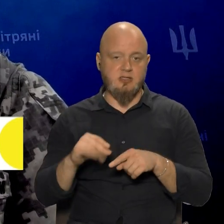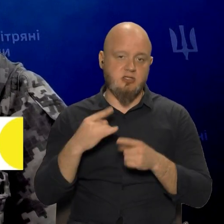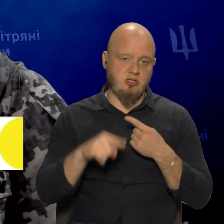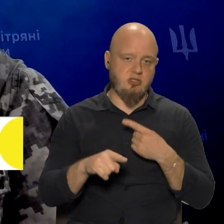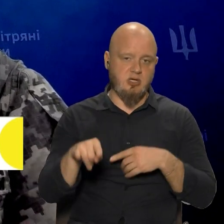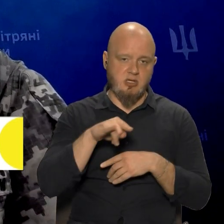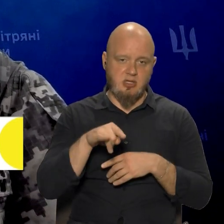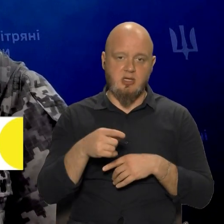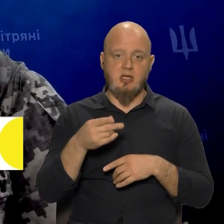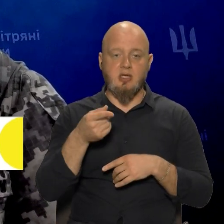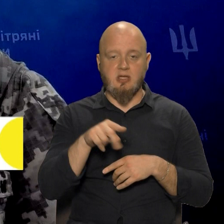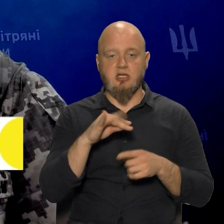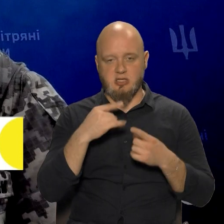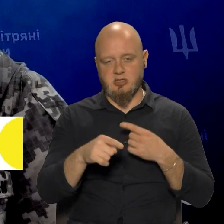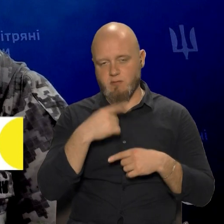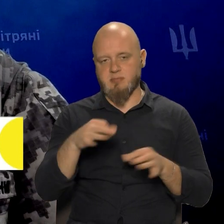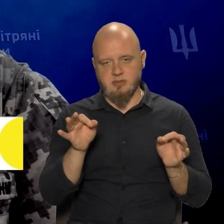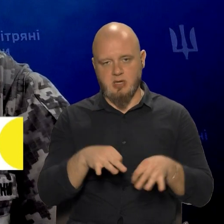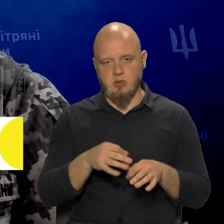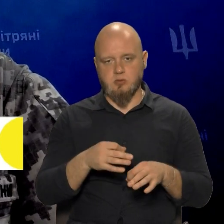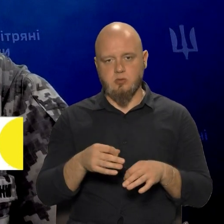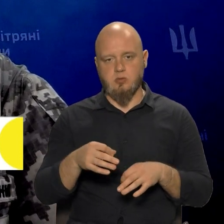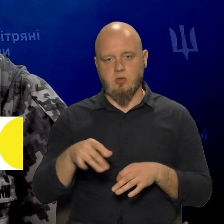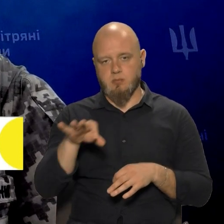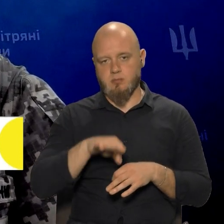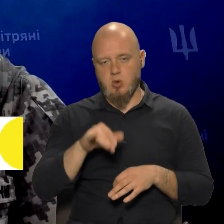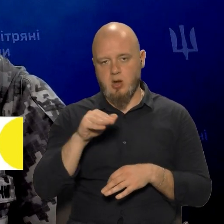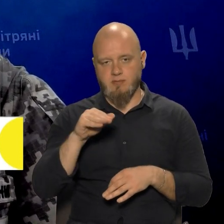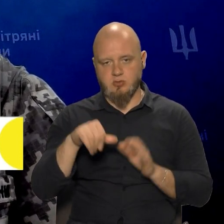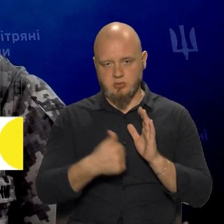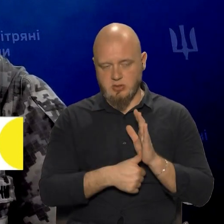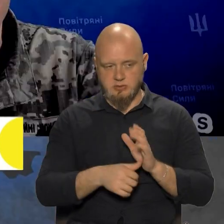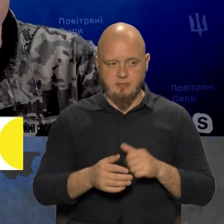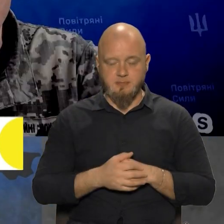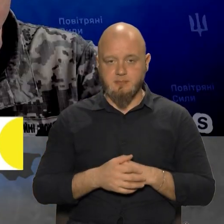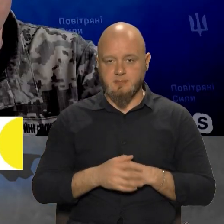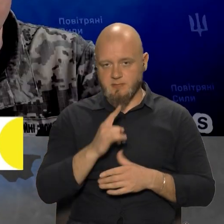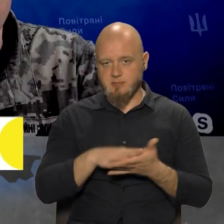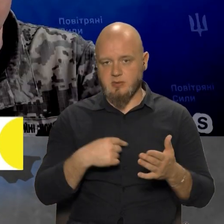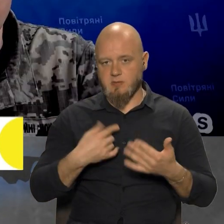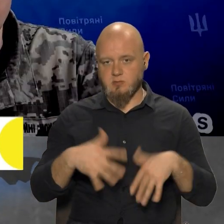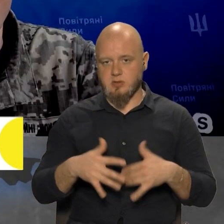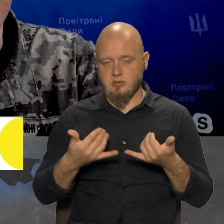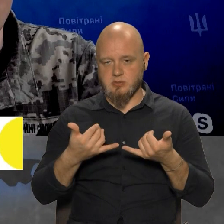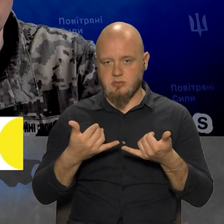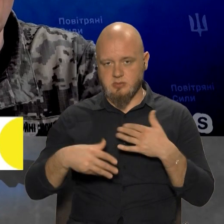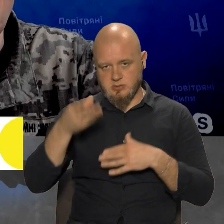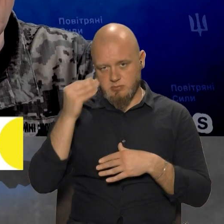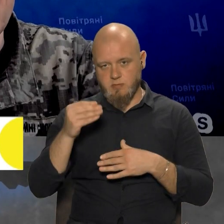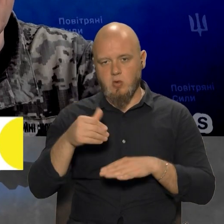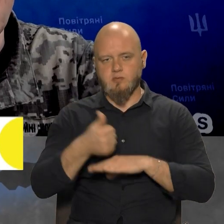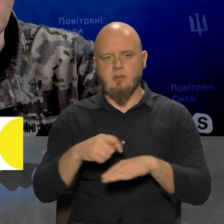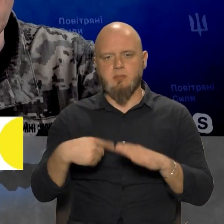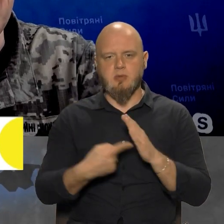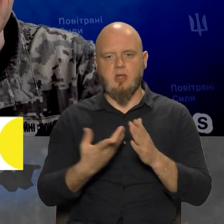літаків. Тих чи інших, говоримо зразу так про «Ф-16». Вибачте, я вже забув основне